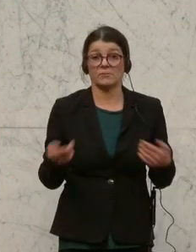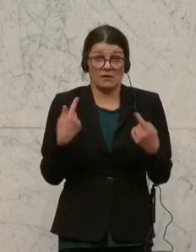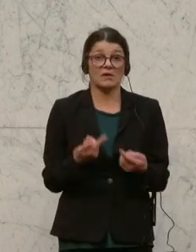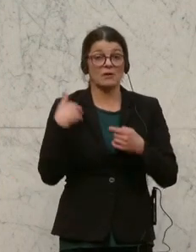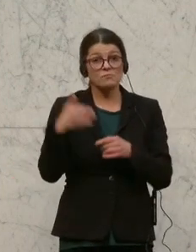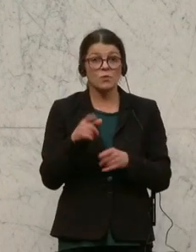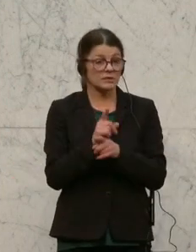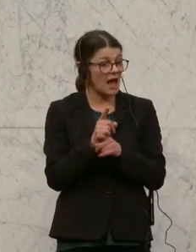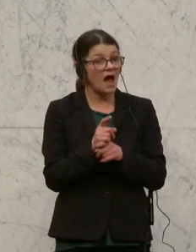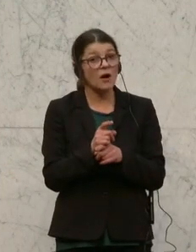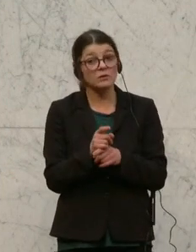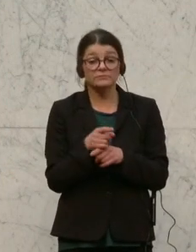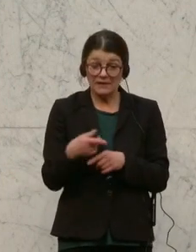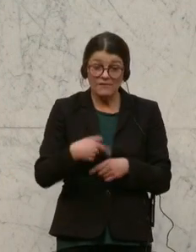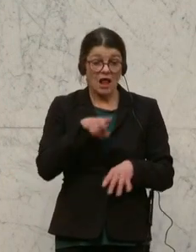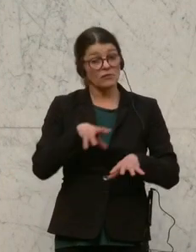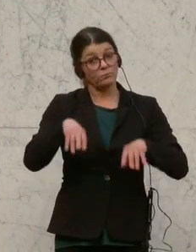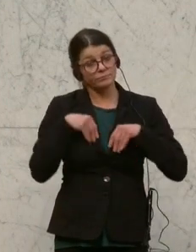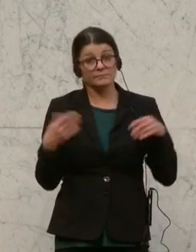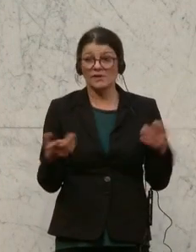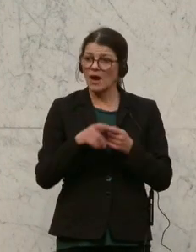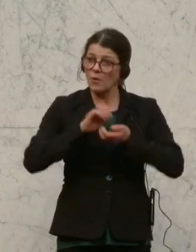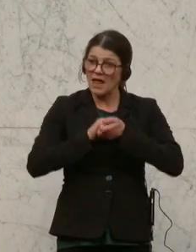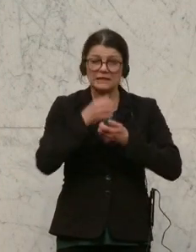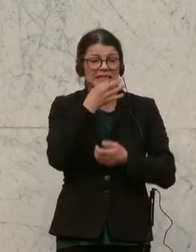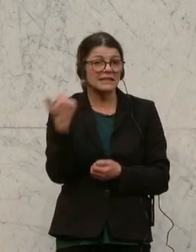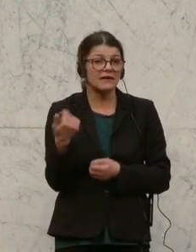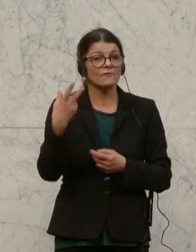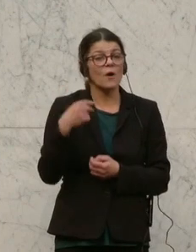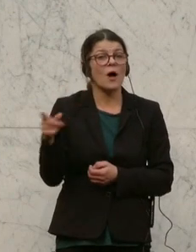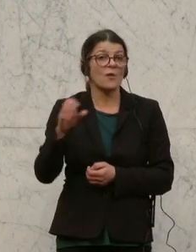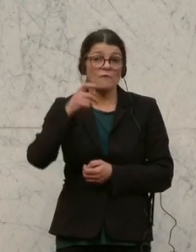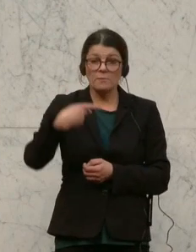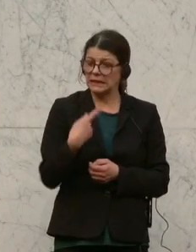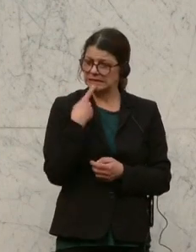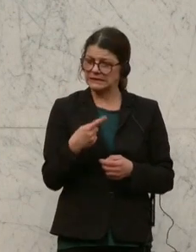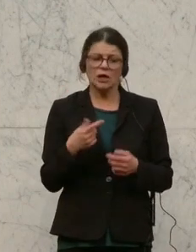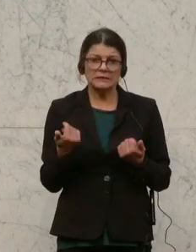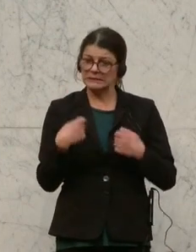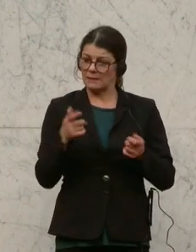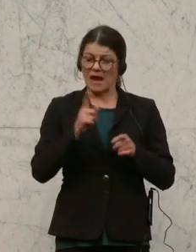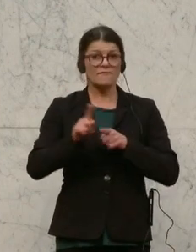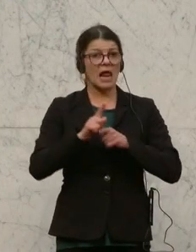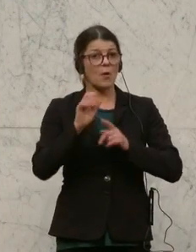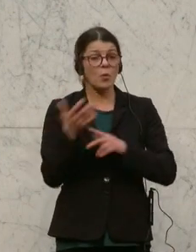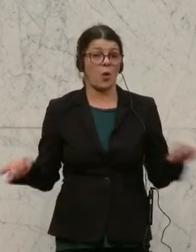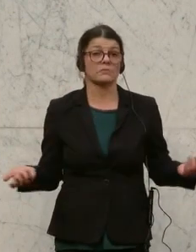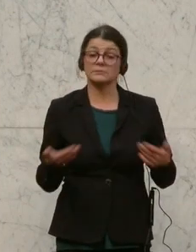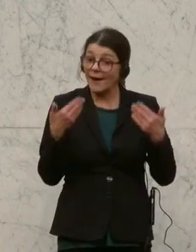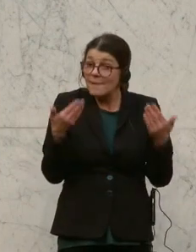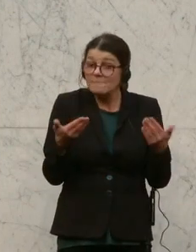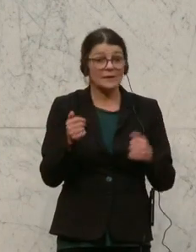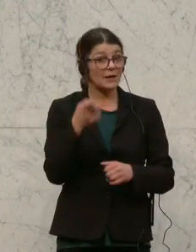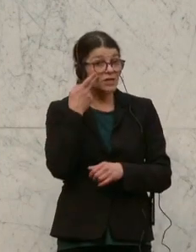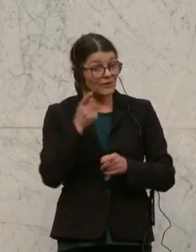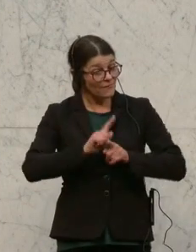auch wirklich hier stellen. Und wenn der Herr Kollege Sachsinger von der ÖVP von einer fehlenden Fehlerkultur spricht, ja, hier könnte man einmal die Fehler, die